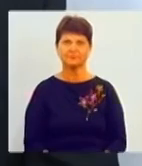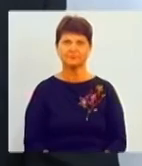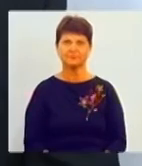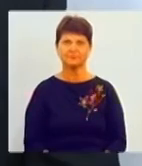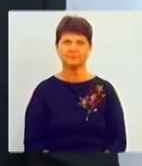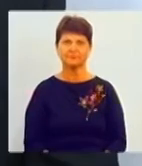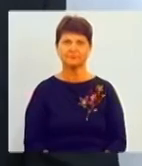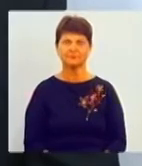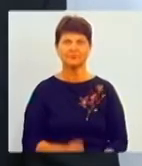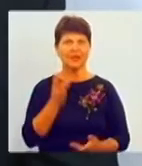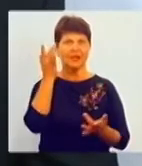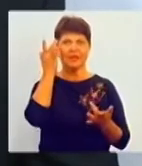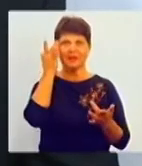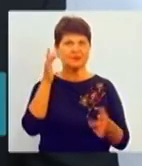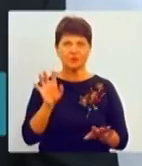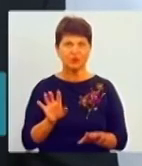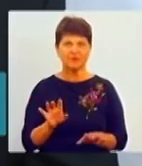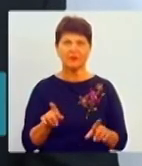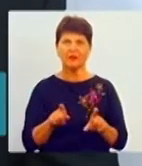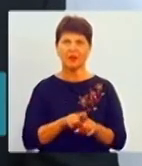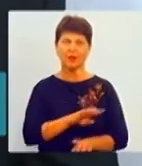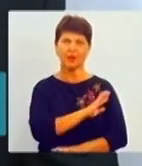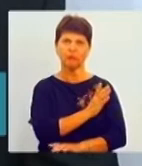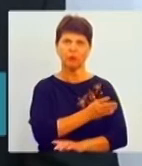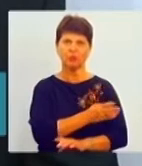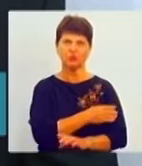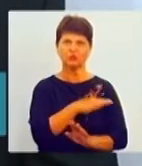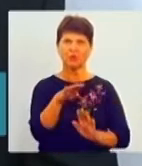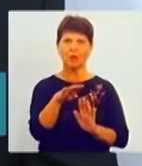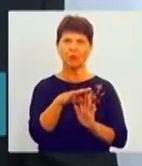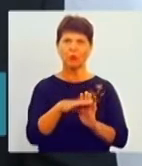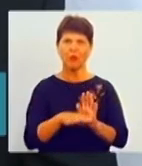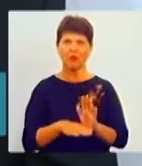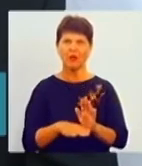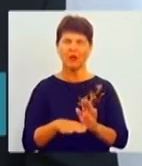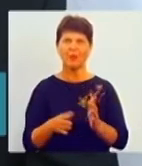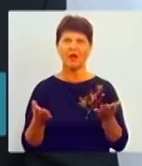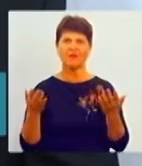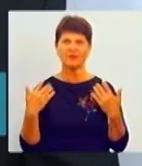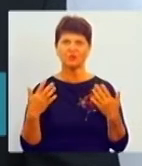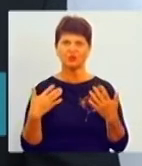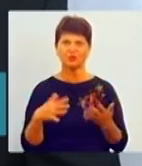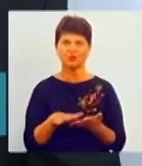Несподівано все. Такий потужний збій програм літнього відпочинку, це